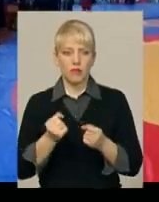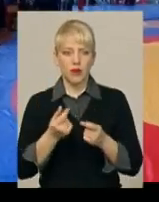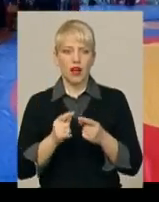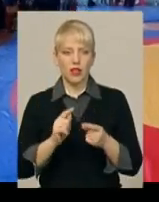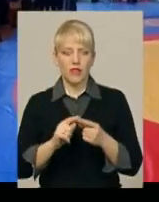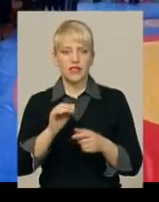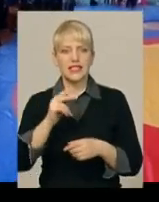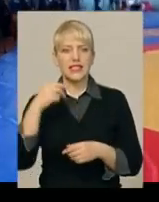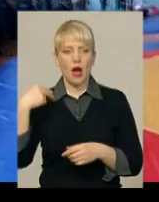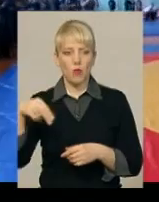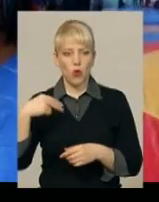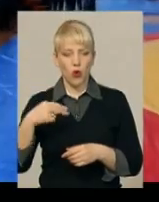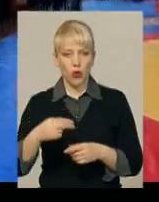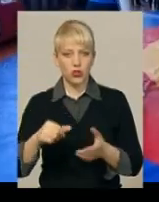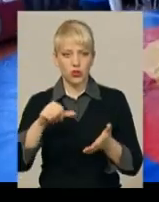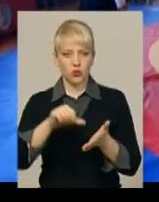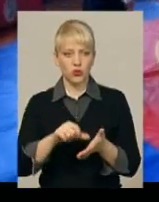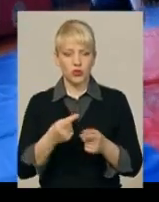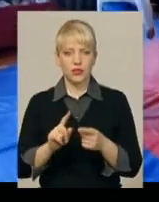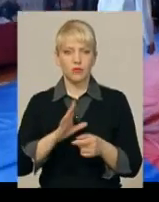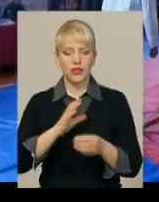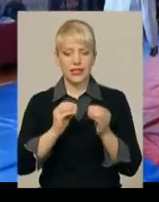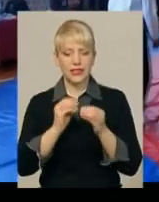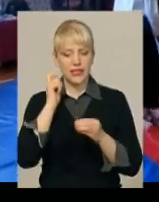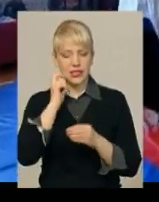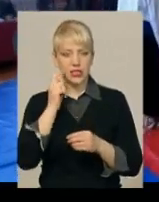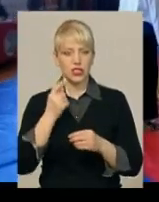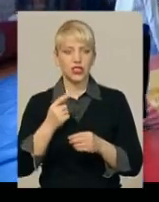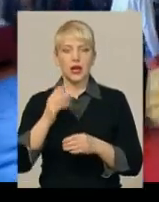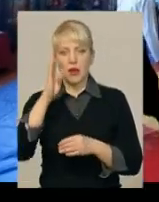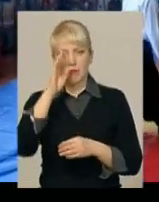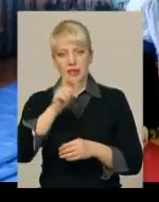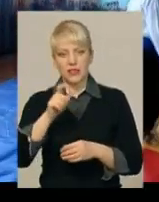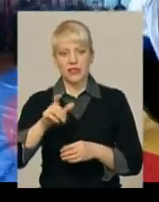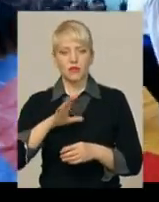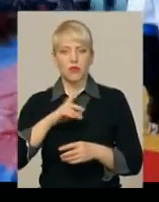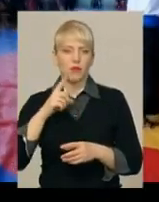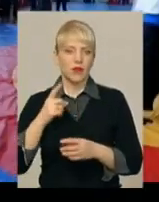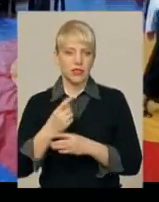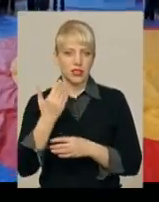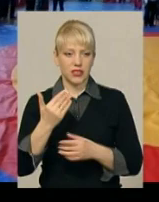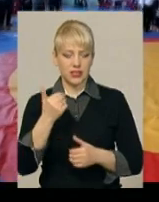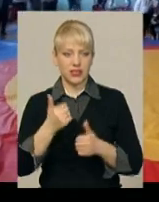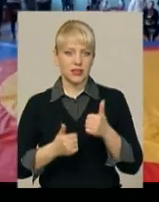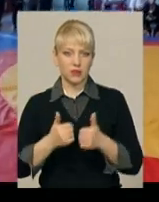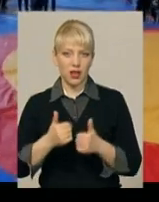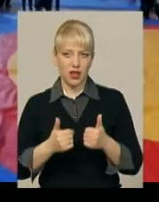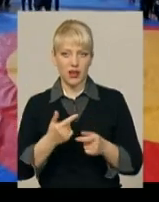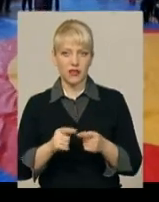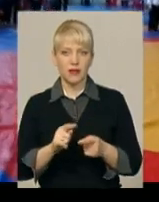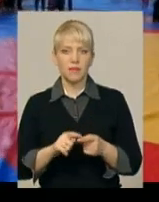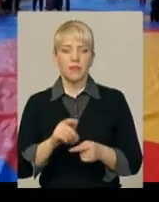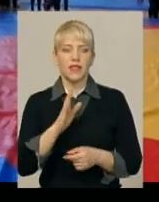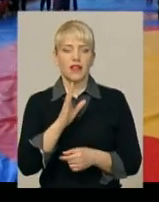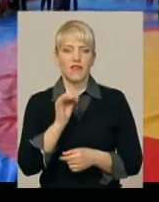Запоріжжі. Для 10-річних бійців це були перші змагання, каже їхній тренер Вероніка Остедлевич. Крім того, говорить наставниця